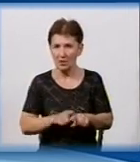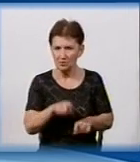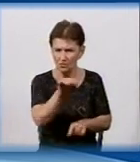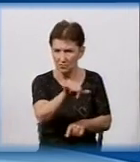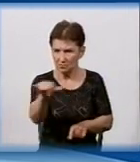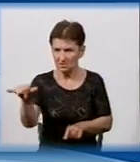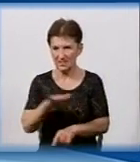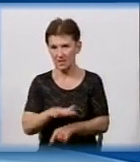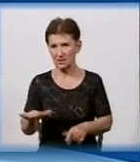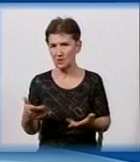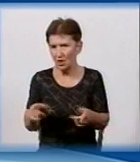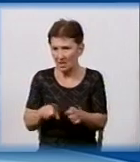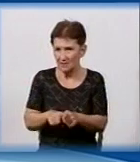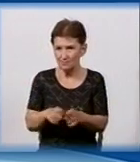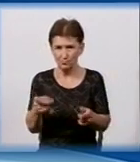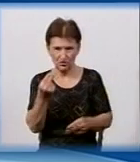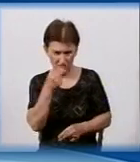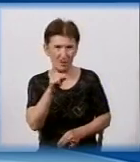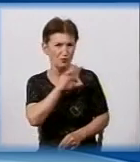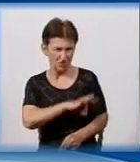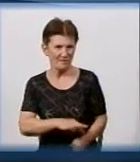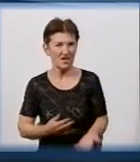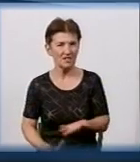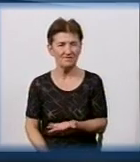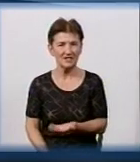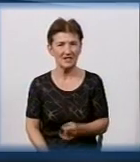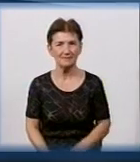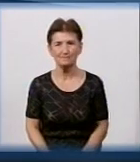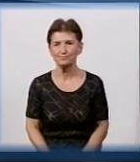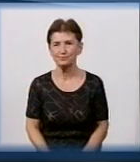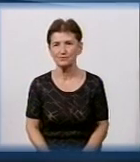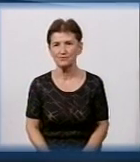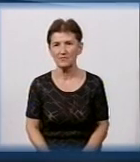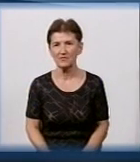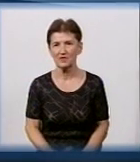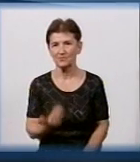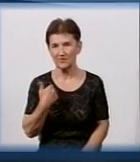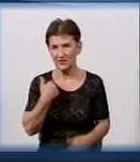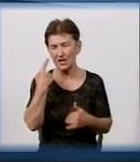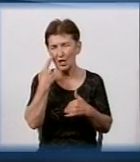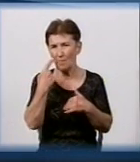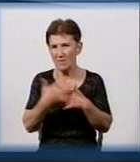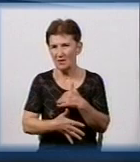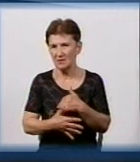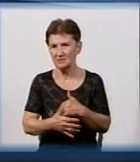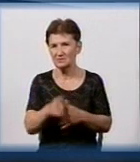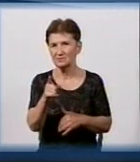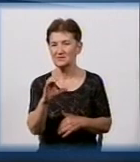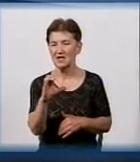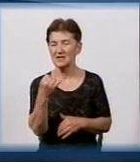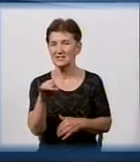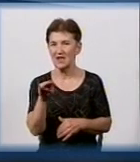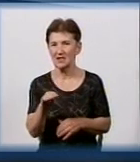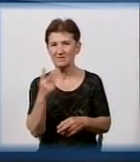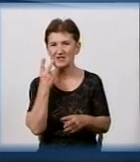щось на кшталт подібного чи не є, це більш ефективне? Я розумію, о чому говорите, але сайты постійно меніються. Сайты